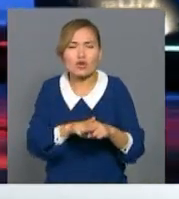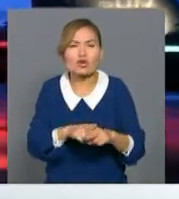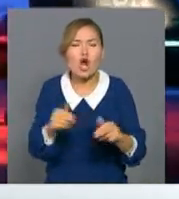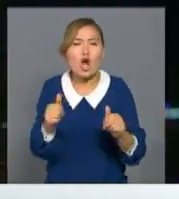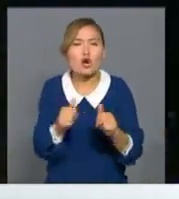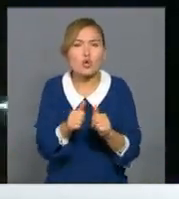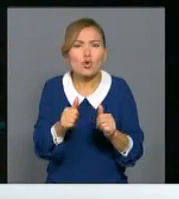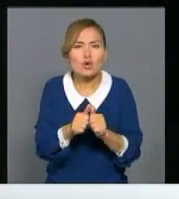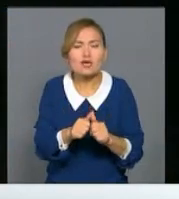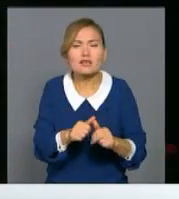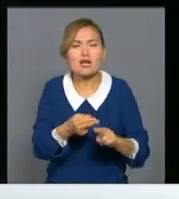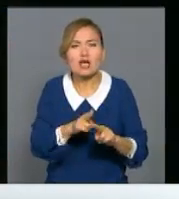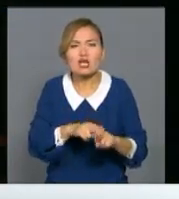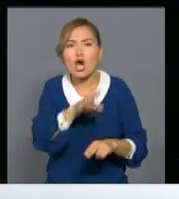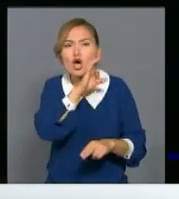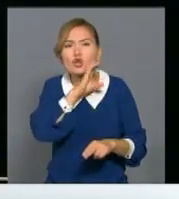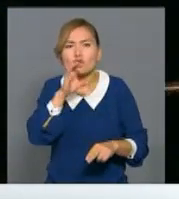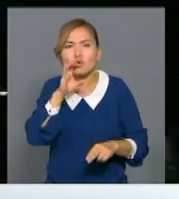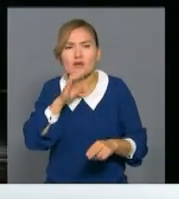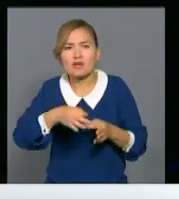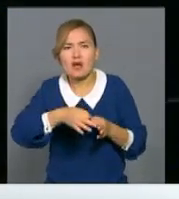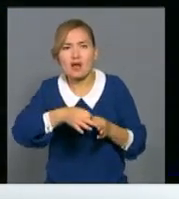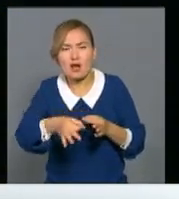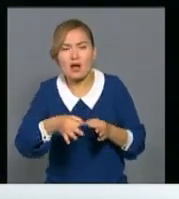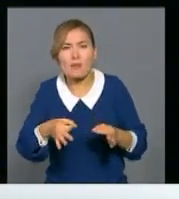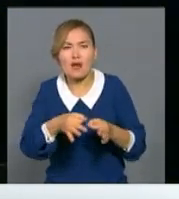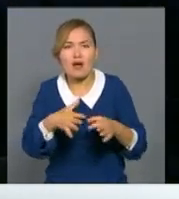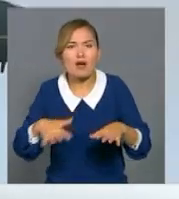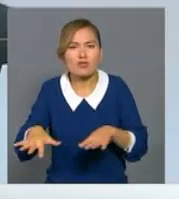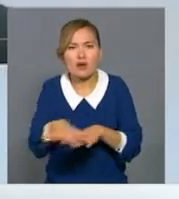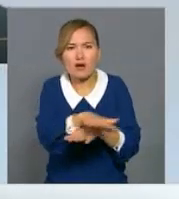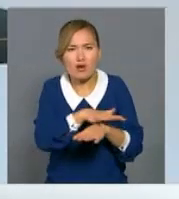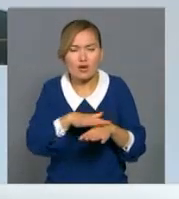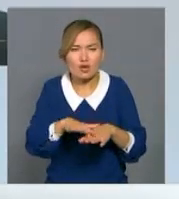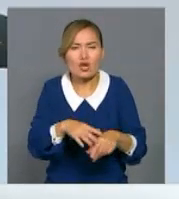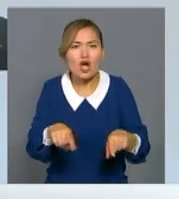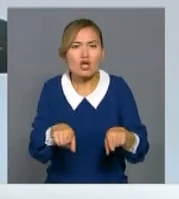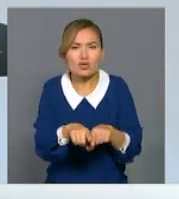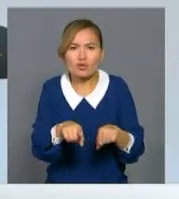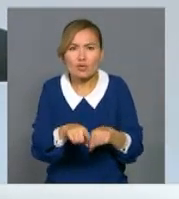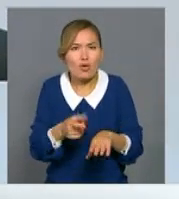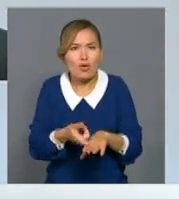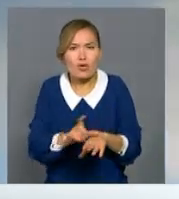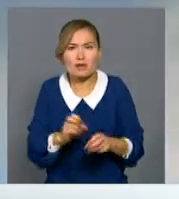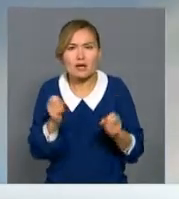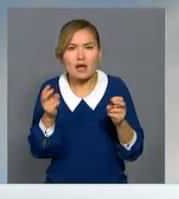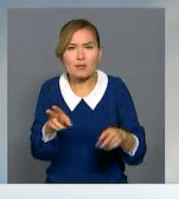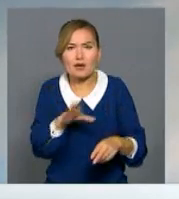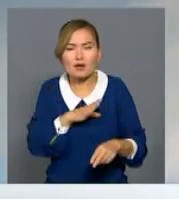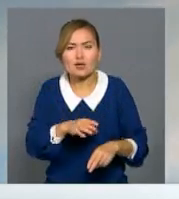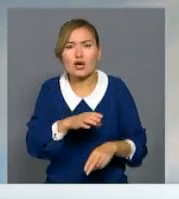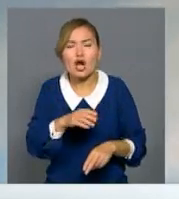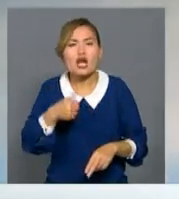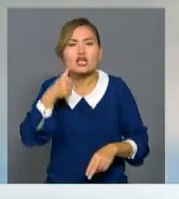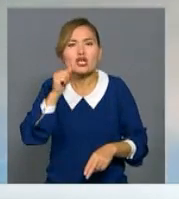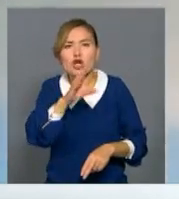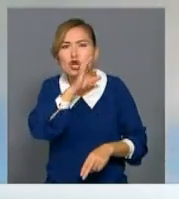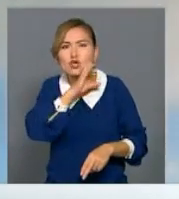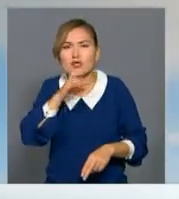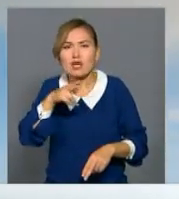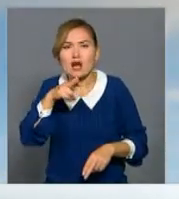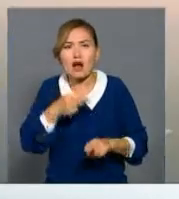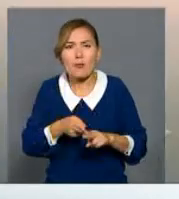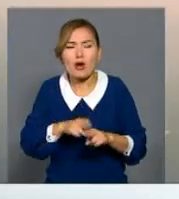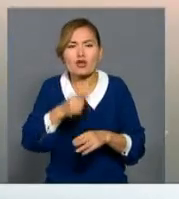көрші бауырлас елдің солтүстігіндегі Пхенгери ядралық полигонына дейінгі қашықтықты негізге алған. Айта кетейік кеше солтүстіккөре